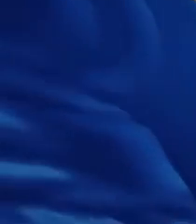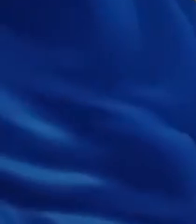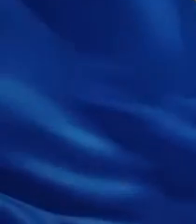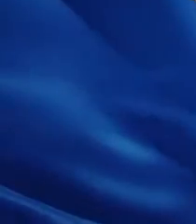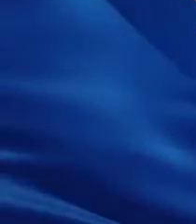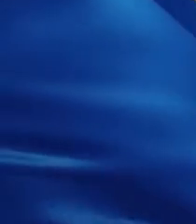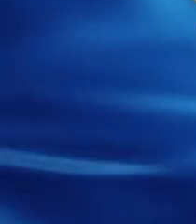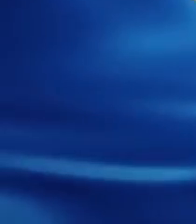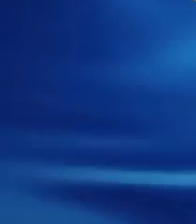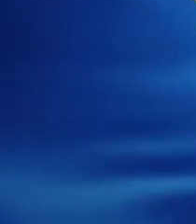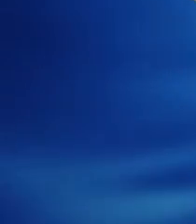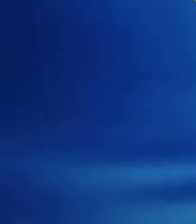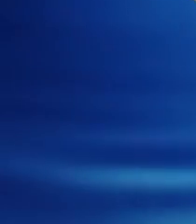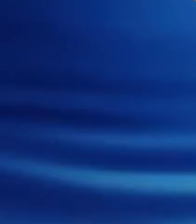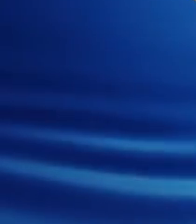Слава Україні!